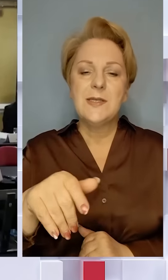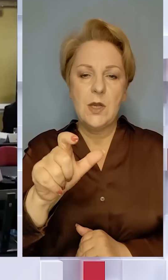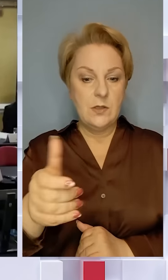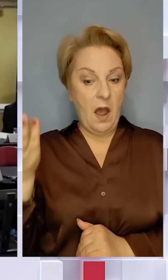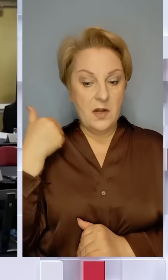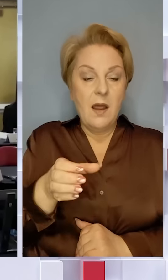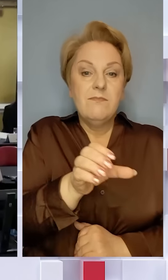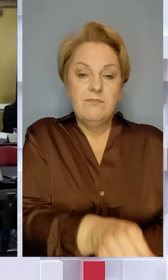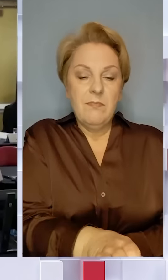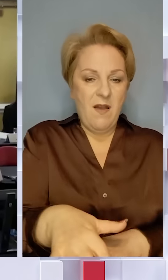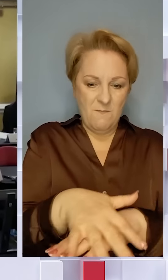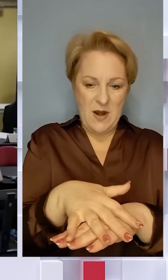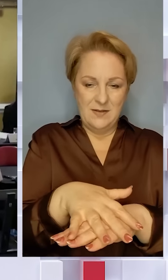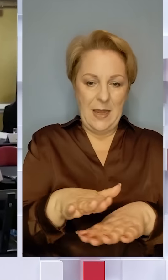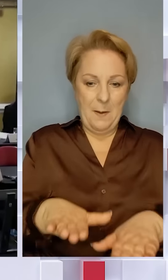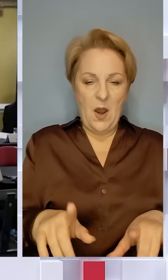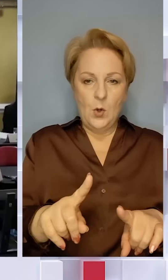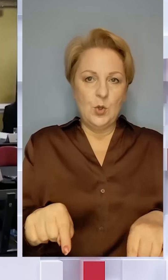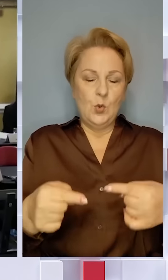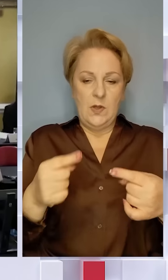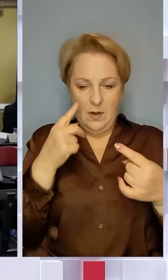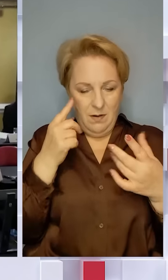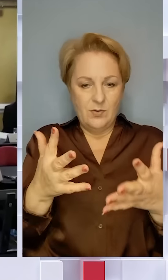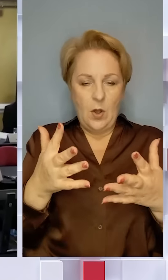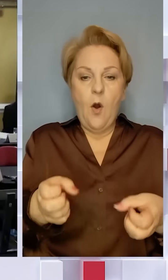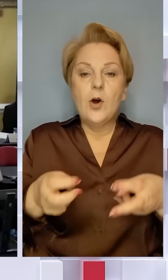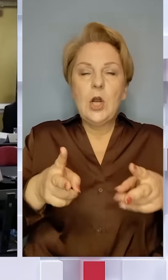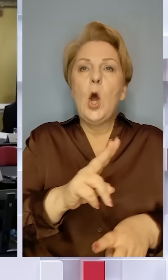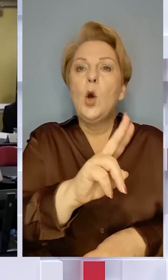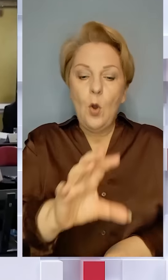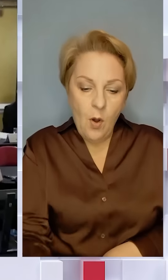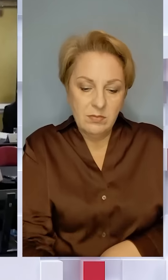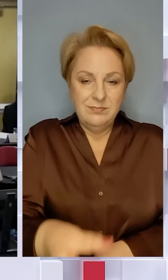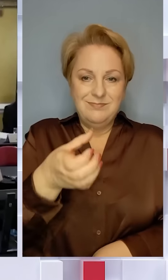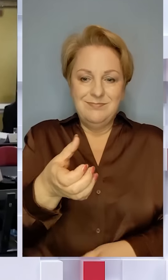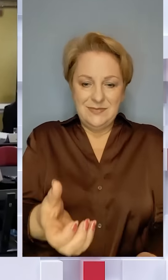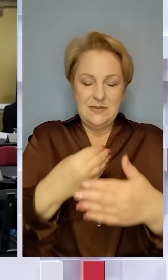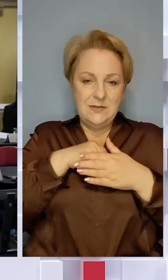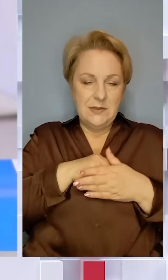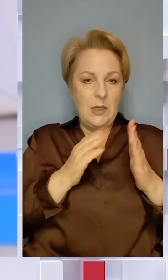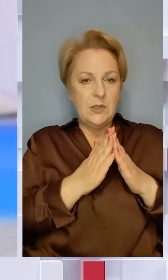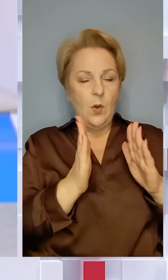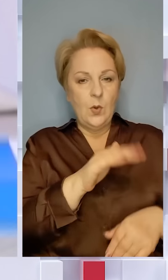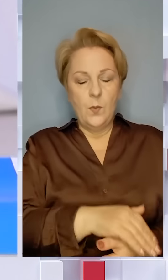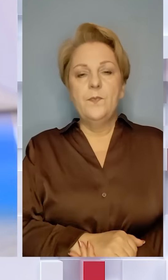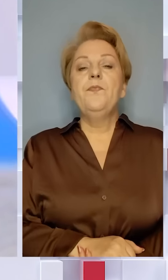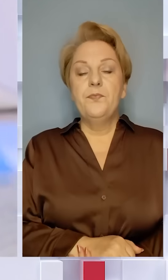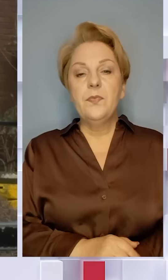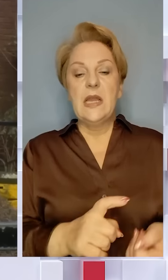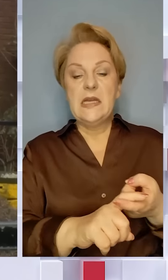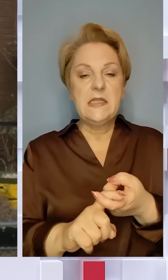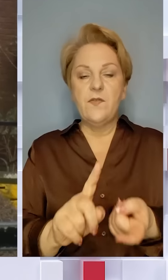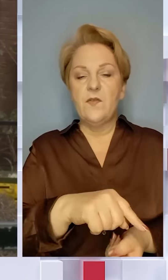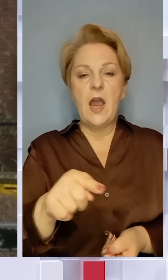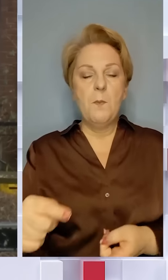раніше був залишений десь у громадському місті, що створювало очевидний ризик того, що хтось знайде його і забере додому. Саме зв'язок